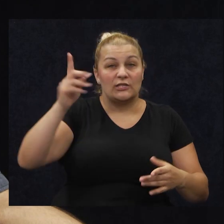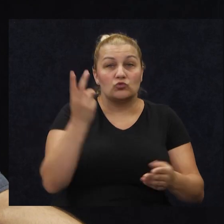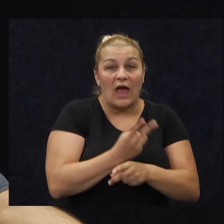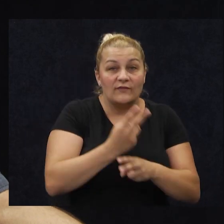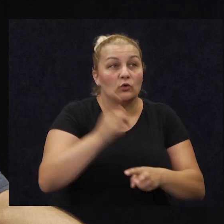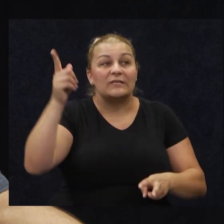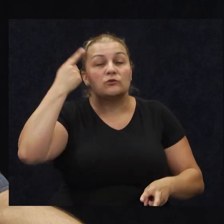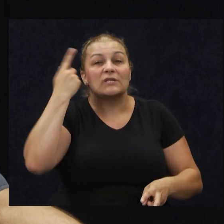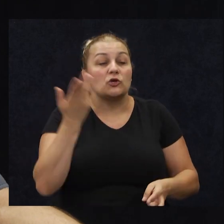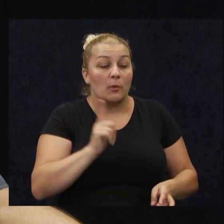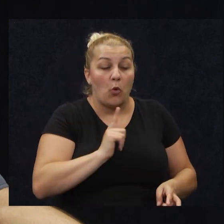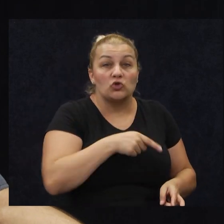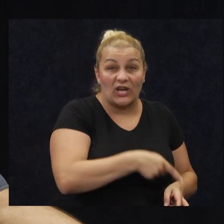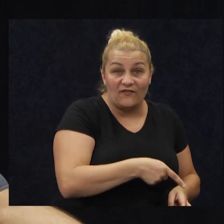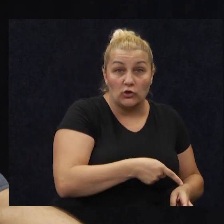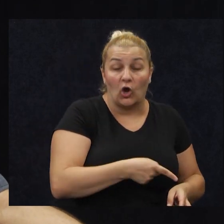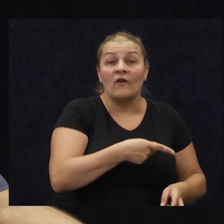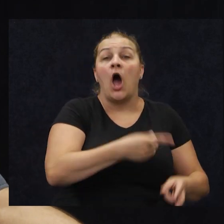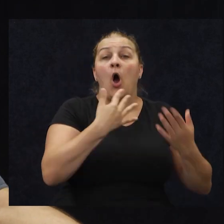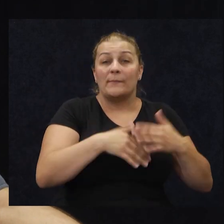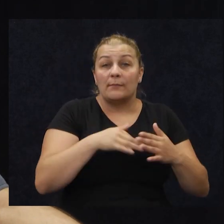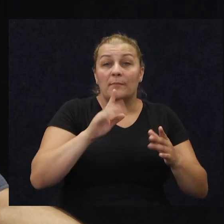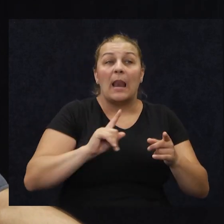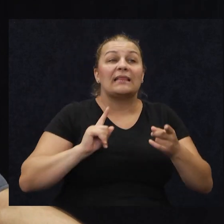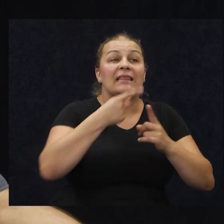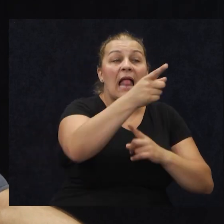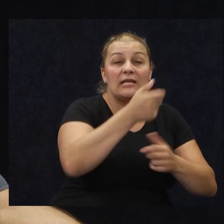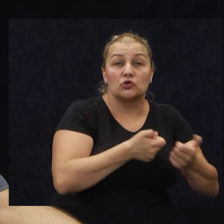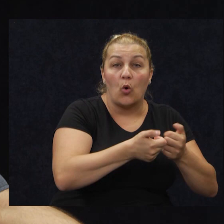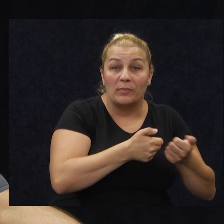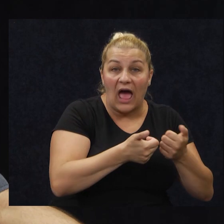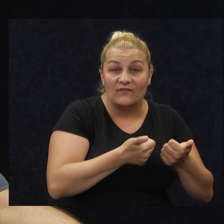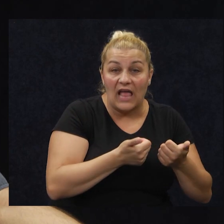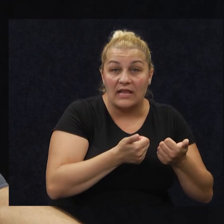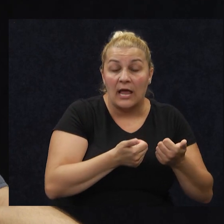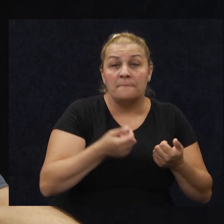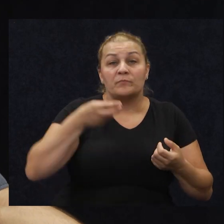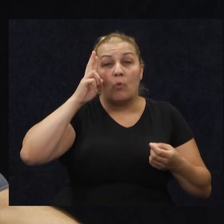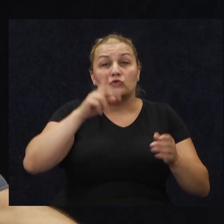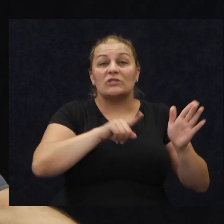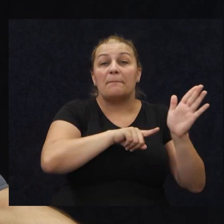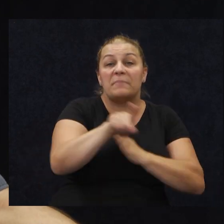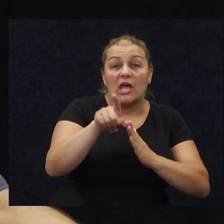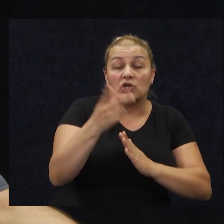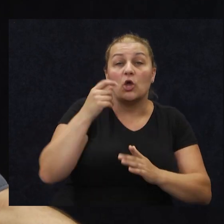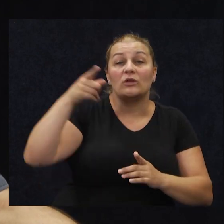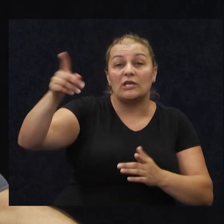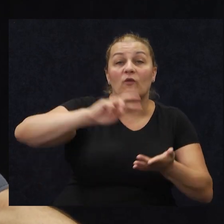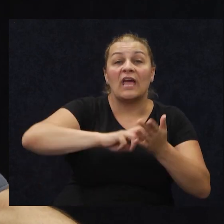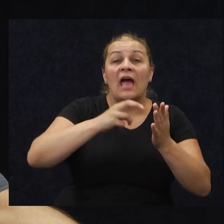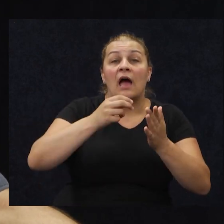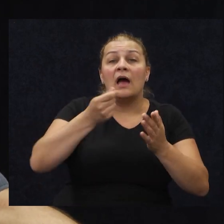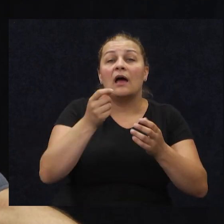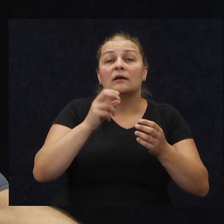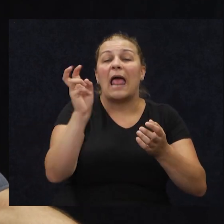što mogu toga očekivati. Oprema je imala mogućnosti daljinskog upravljanja, mogućnosti bježana njihovih elektronskih djelovanja.